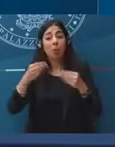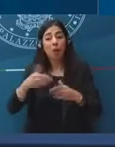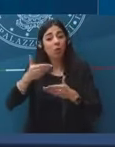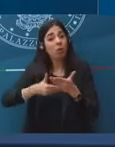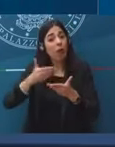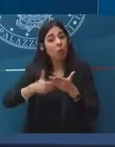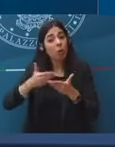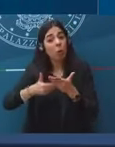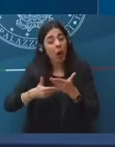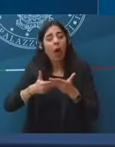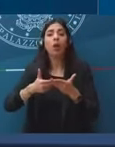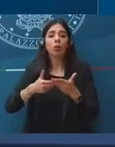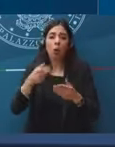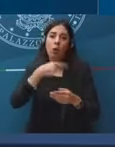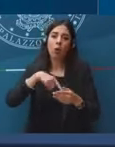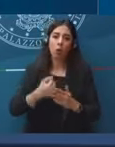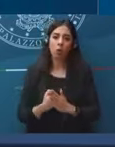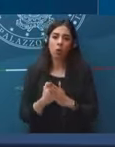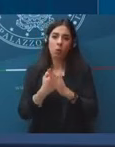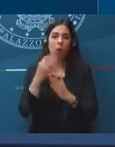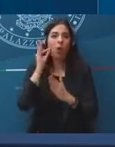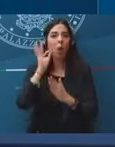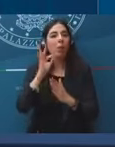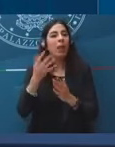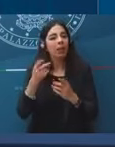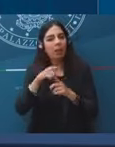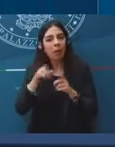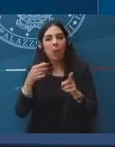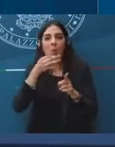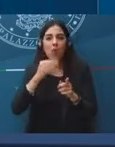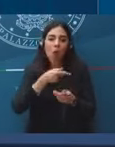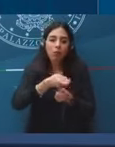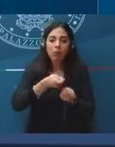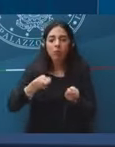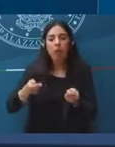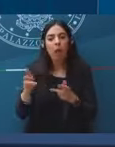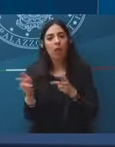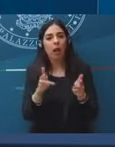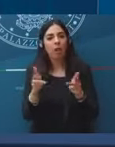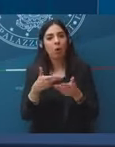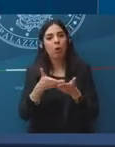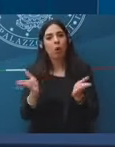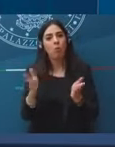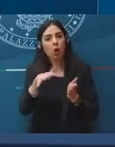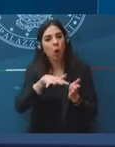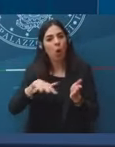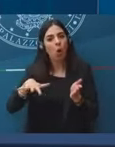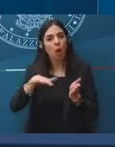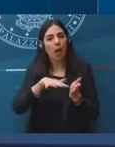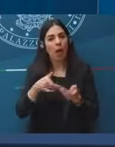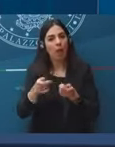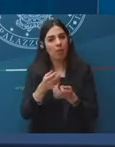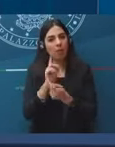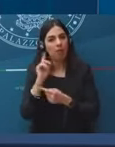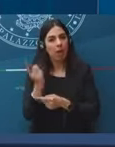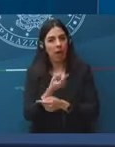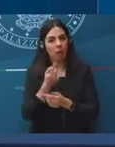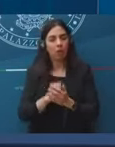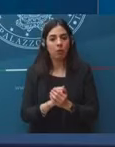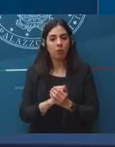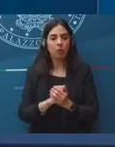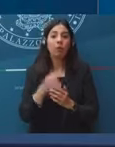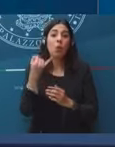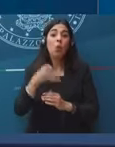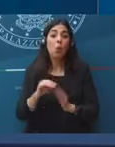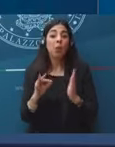-locale. Ultima linea d'intervento sono interventi gestiti più direttamente dai